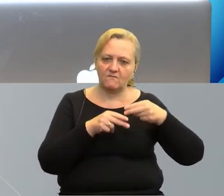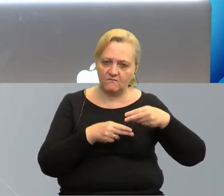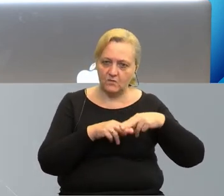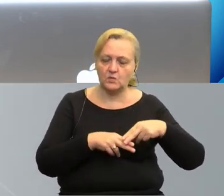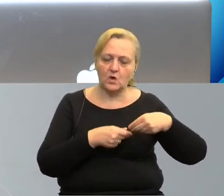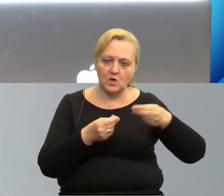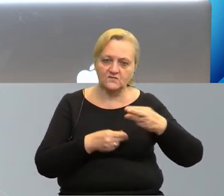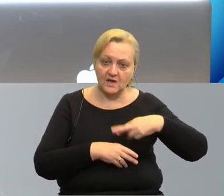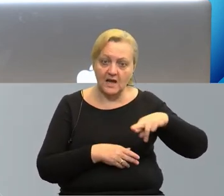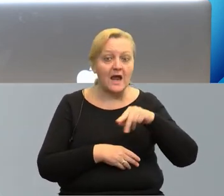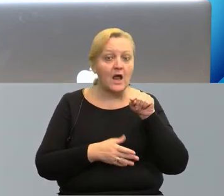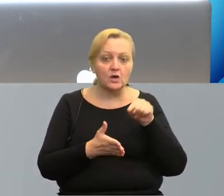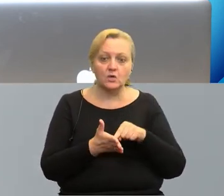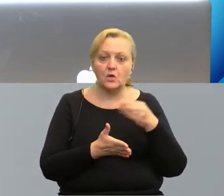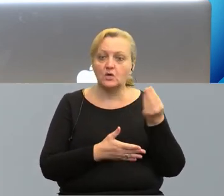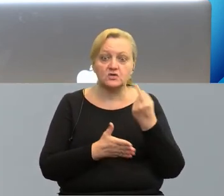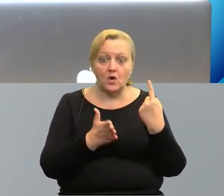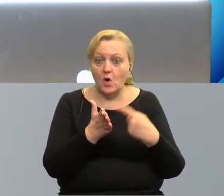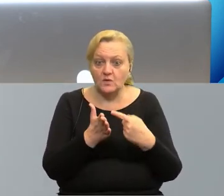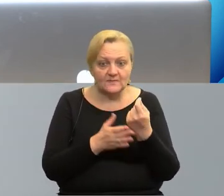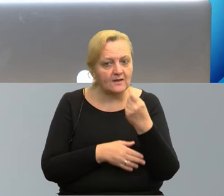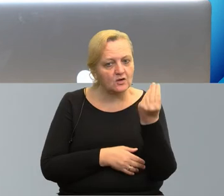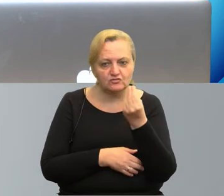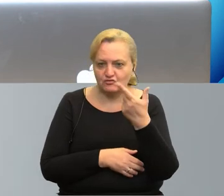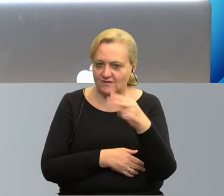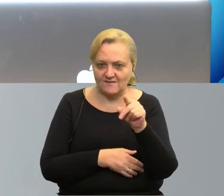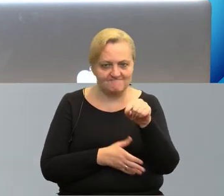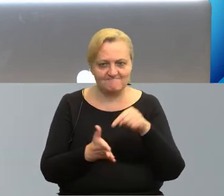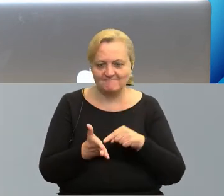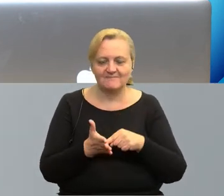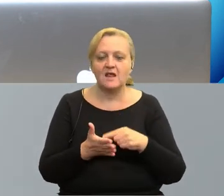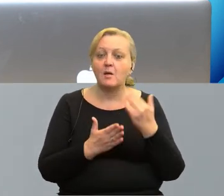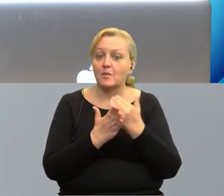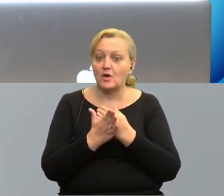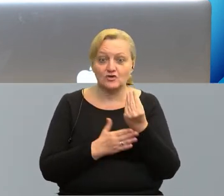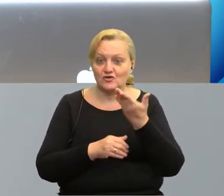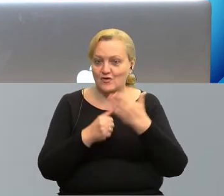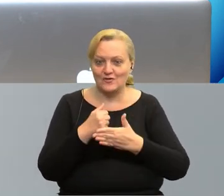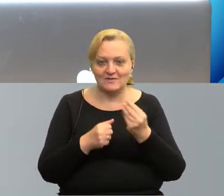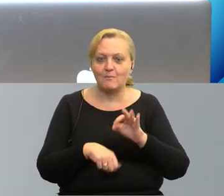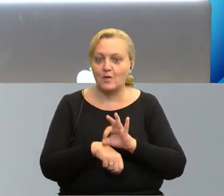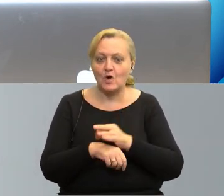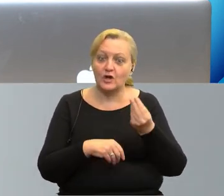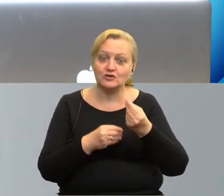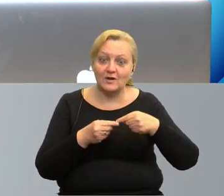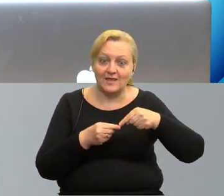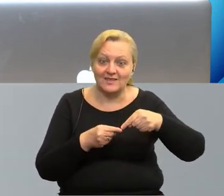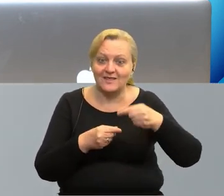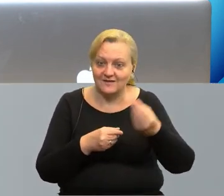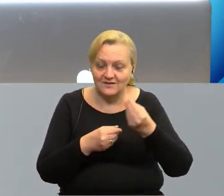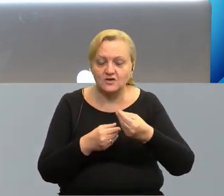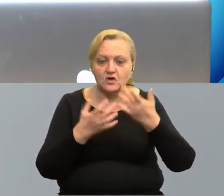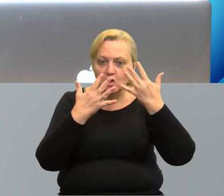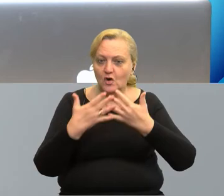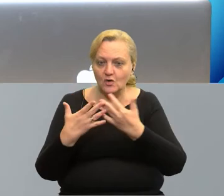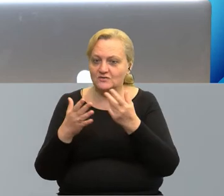i to nie są jeszcze kwoty ostateczne, bo programy jeszcze nie zostały zakończone, projekty nie zostały zakończone i nie zostały jeszcze